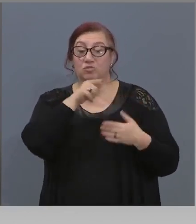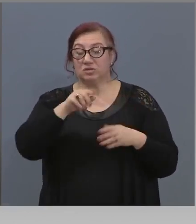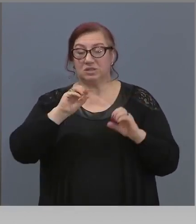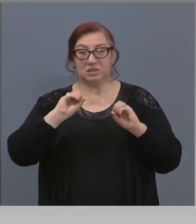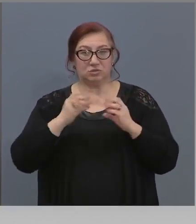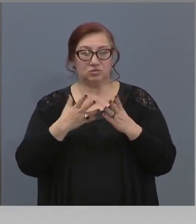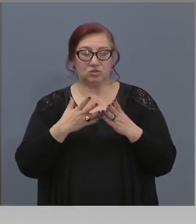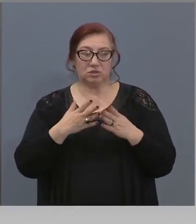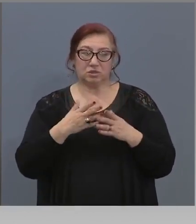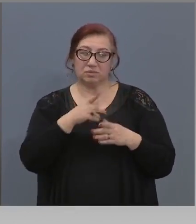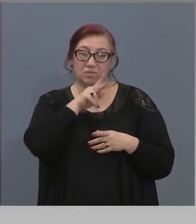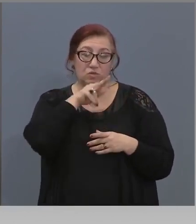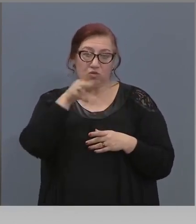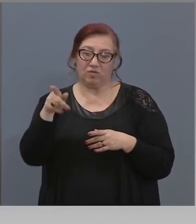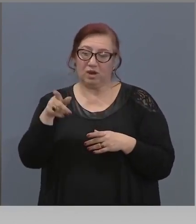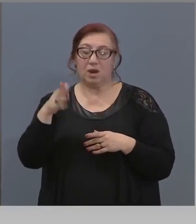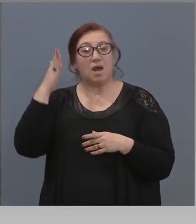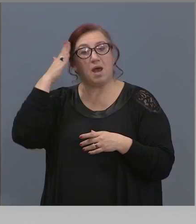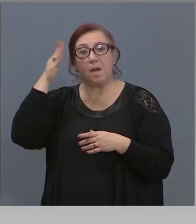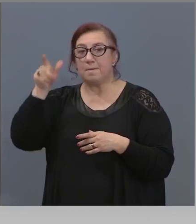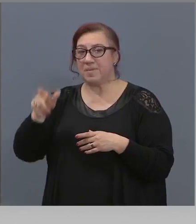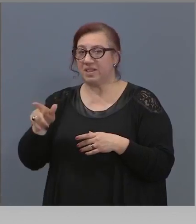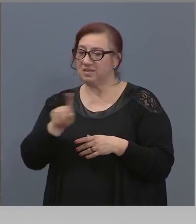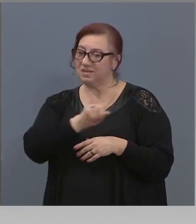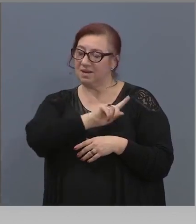Министъра не. Останалите, да.